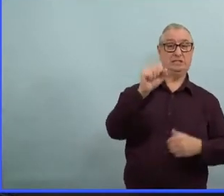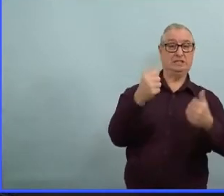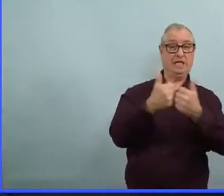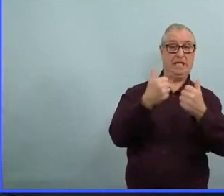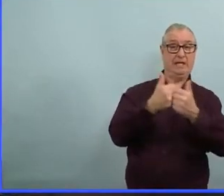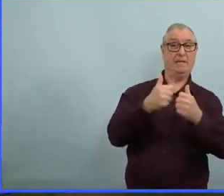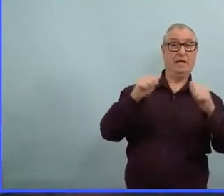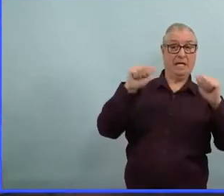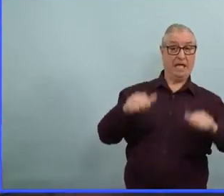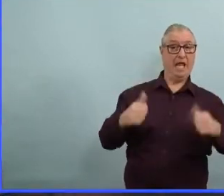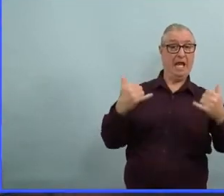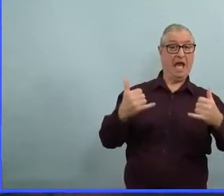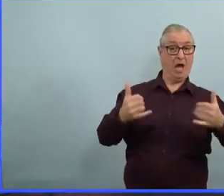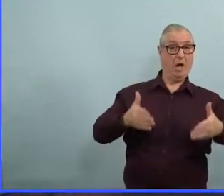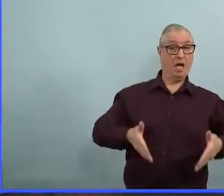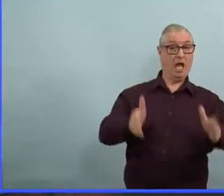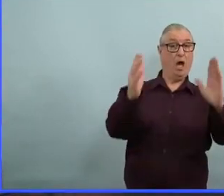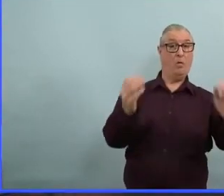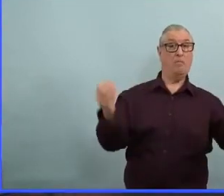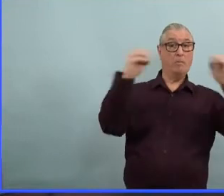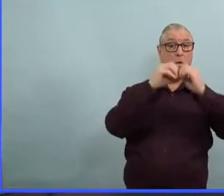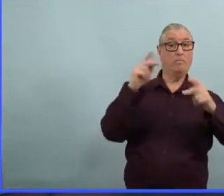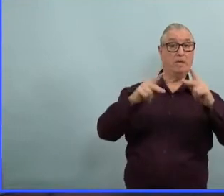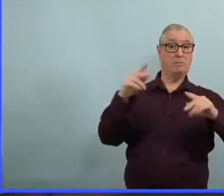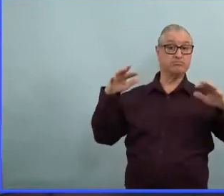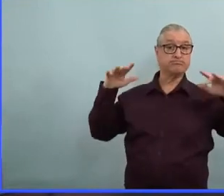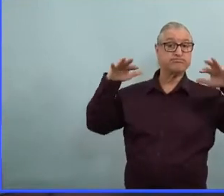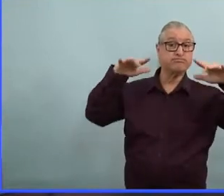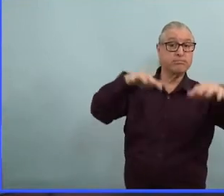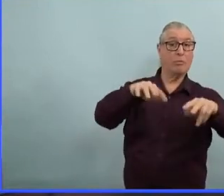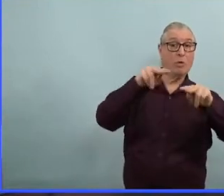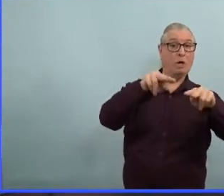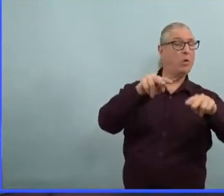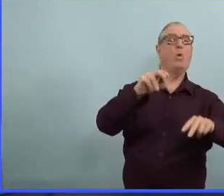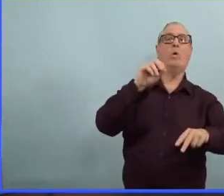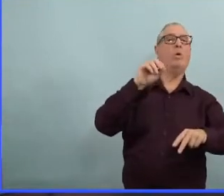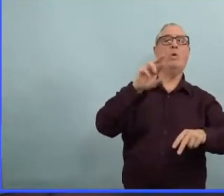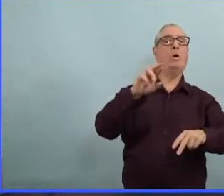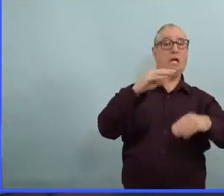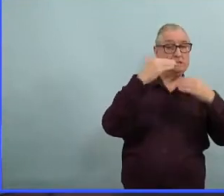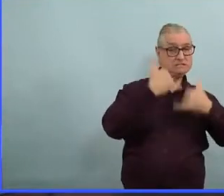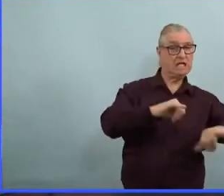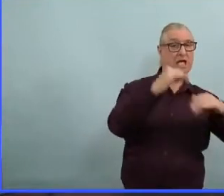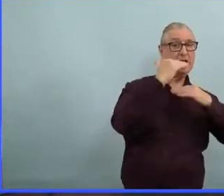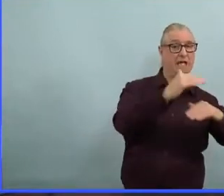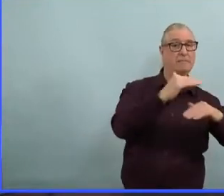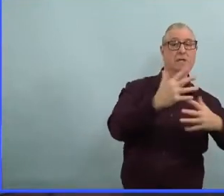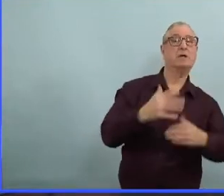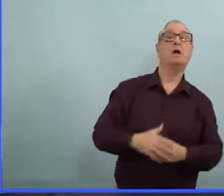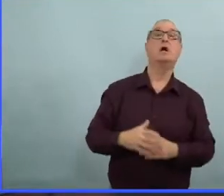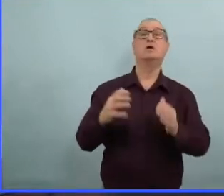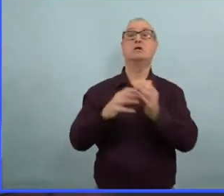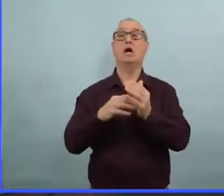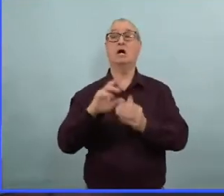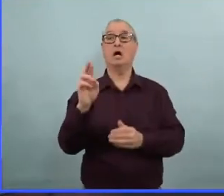des matchs avec plus de personnes qui viennent. Oui, effectivement. Alors, dans ces